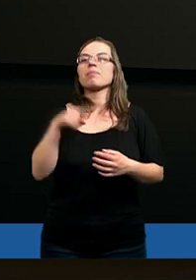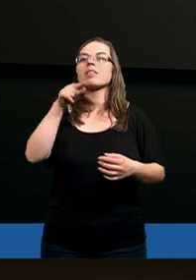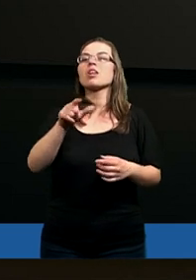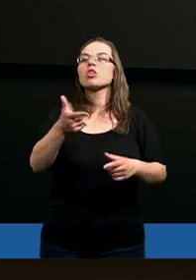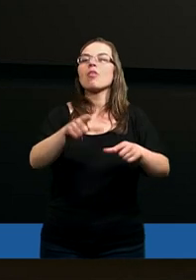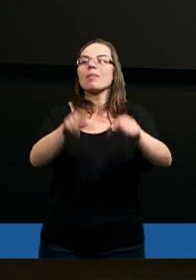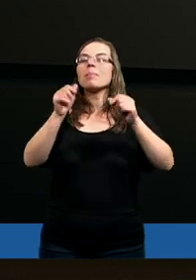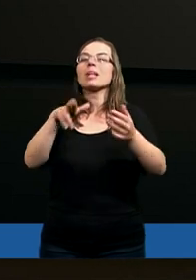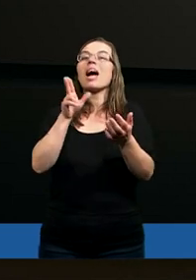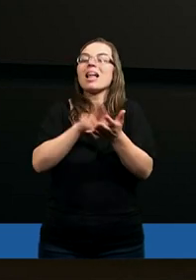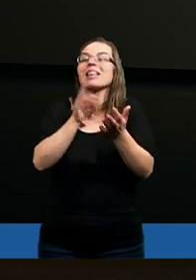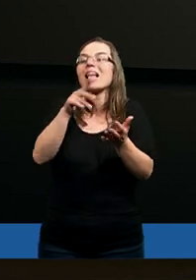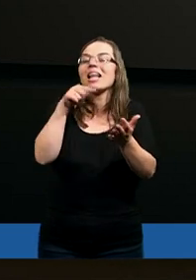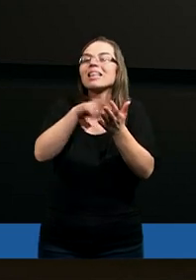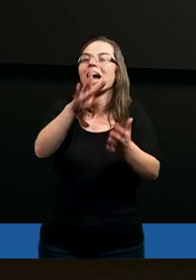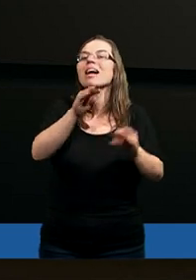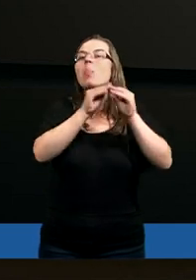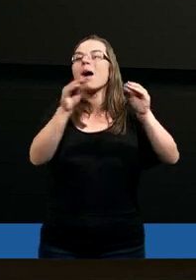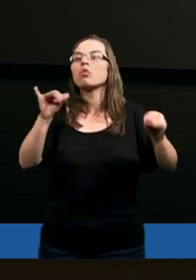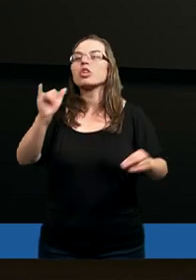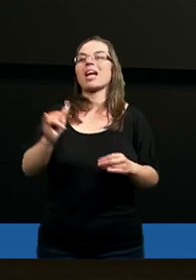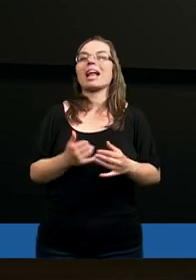Kogo sobie wybiera na cel taki nauczyciel?